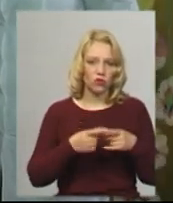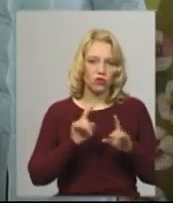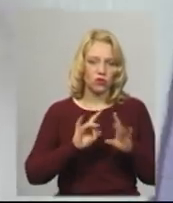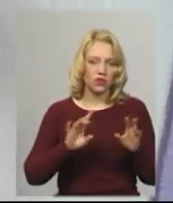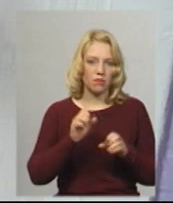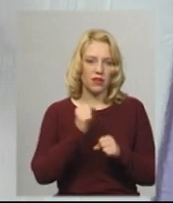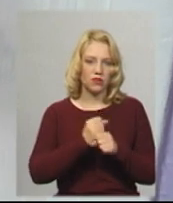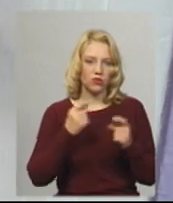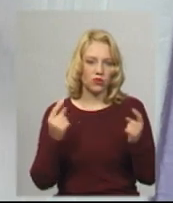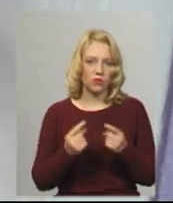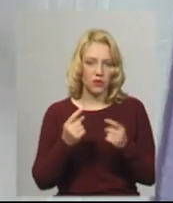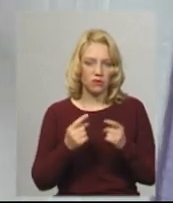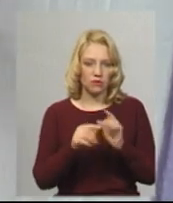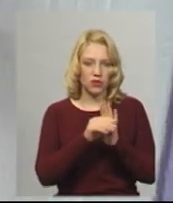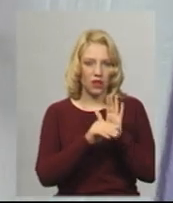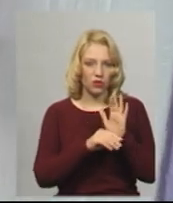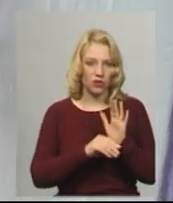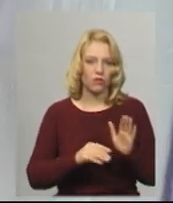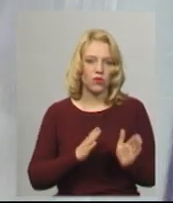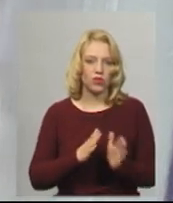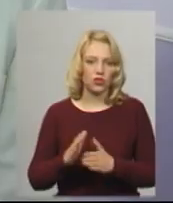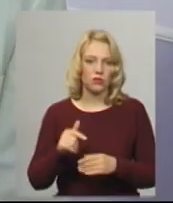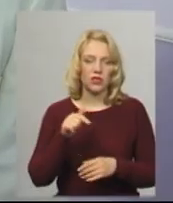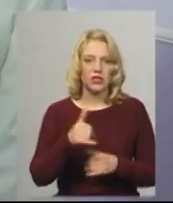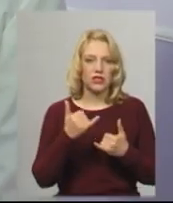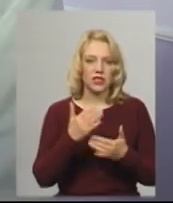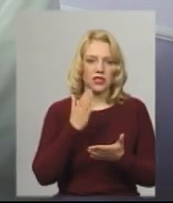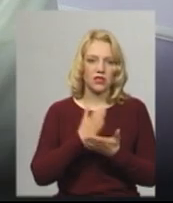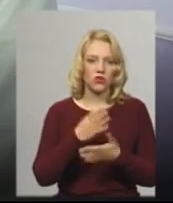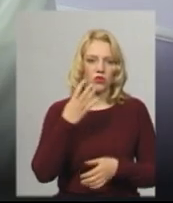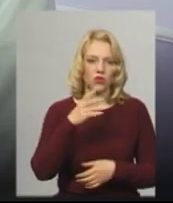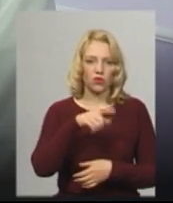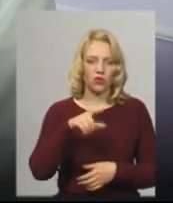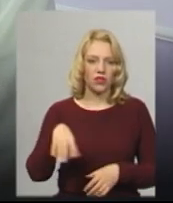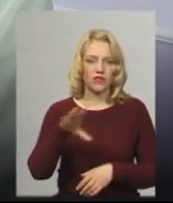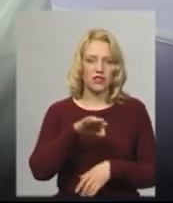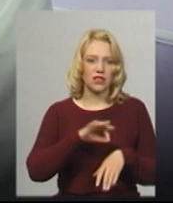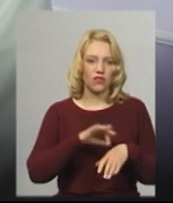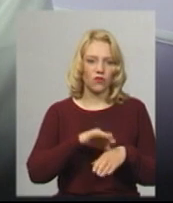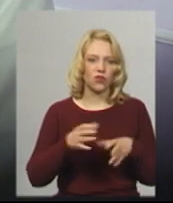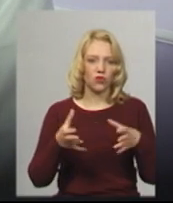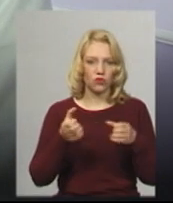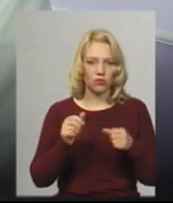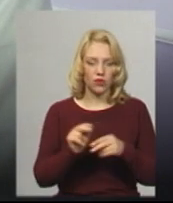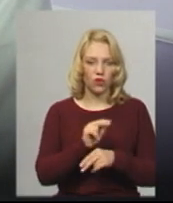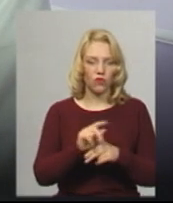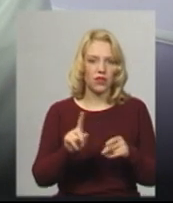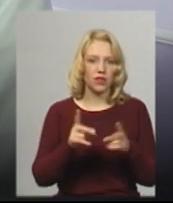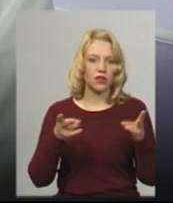працюють у штатному режимі. Наразі тут перебуває 40 пацієнтів. Всі хворі, вони отримують те лікування, яке потрібно